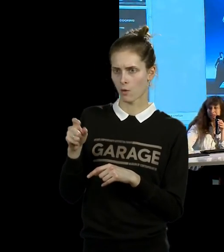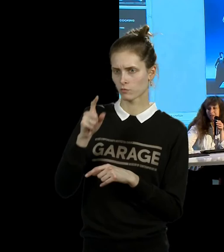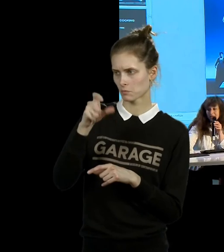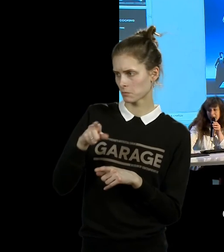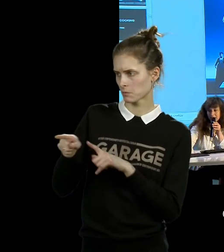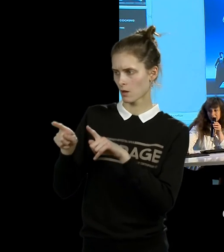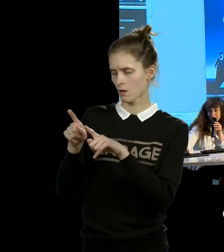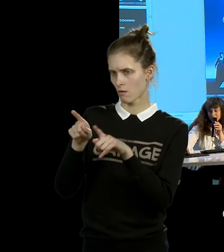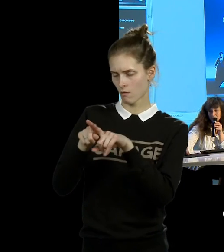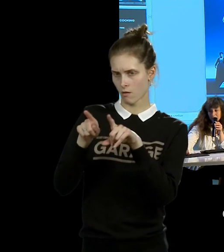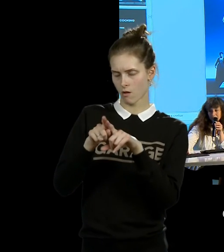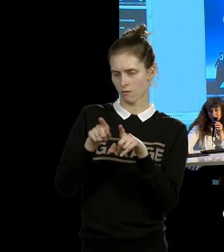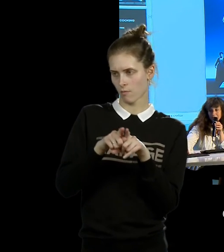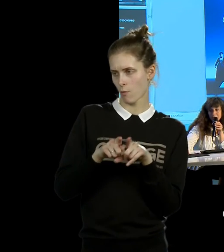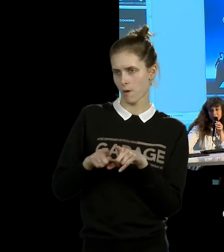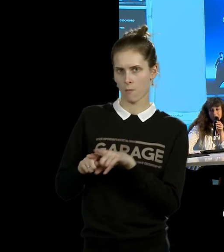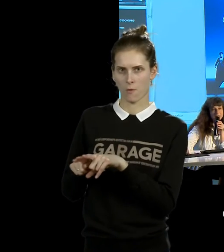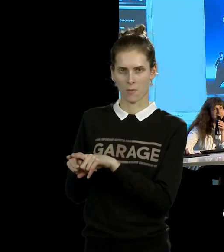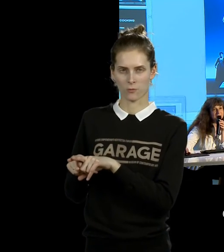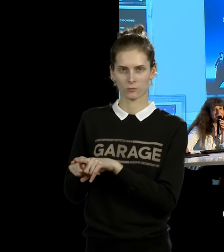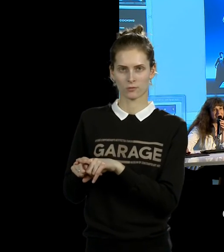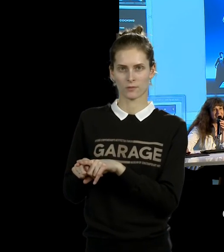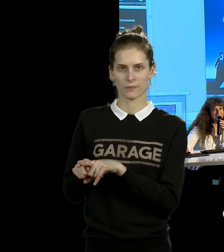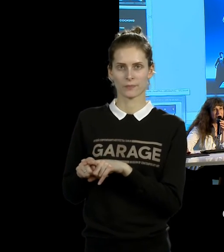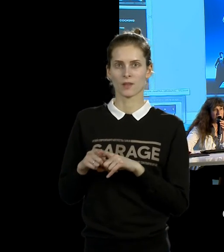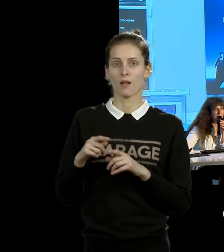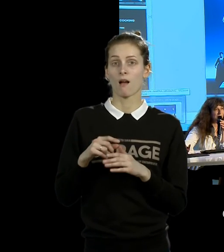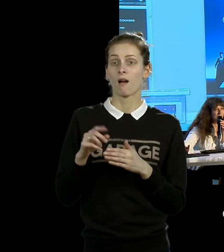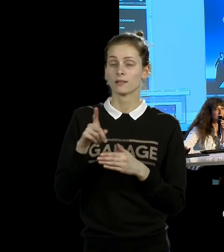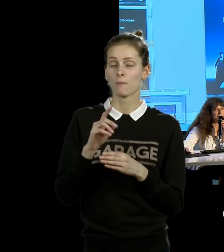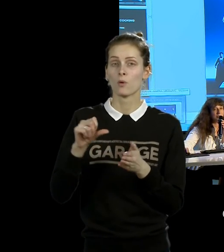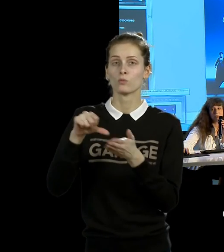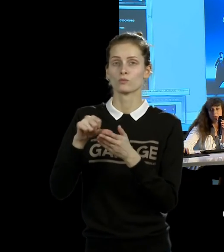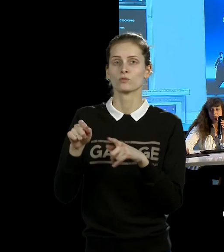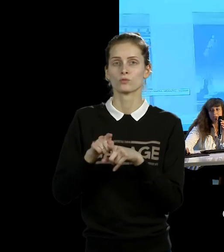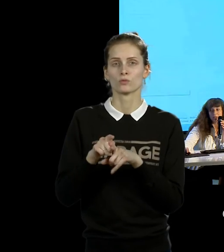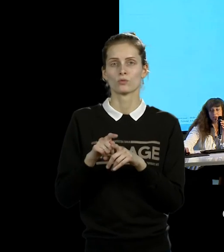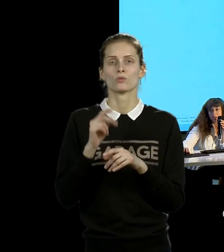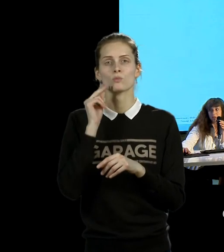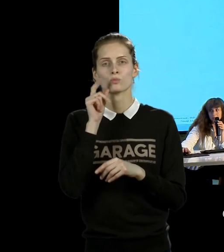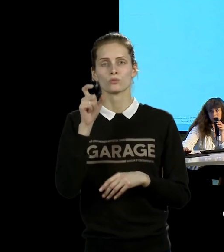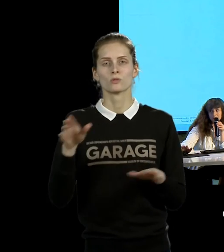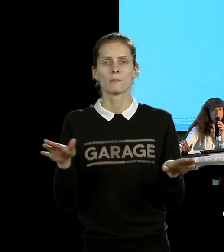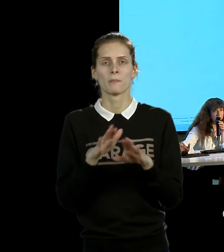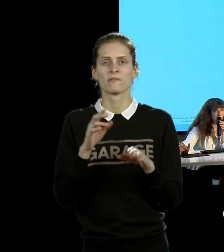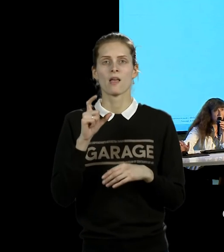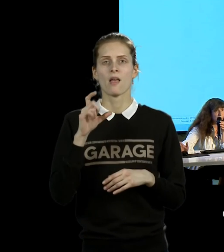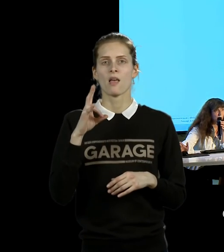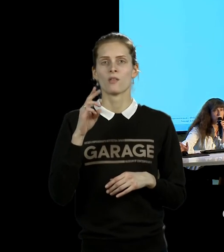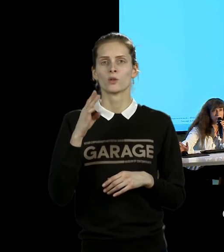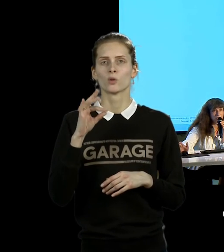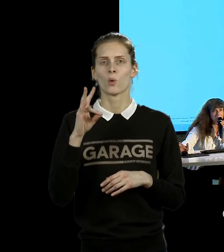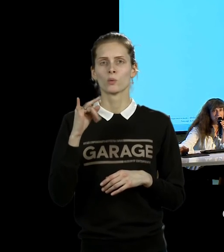ипостасей. И одна из ее ипостасей – это певец Антони Хеггерти. Собственно говоря, Уилсон также